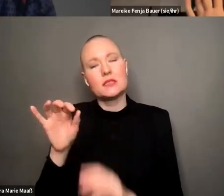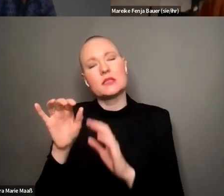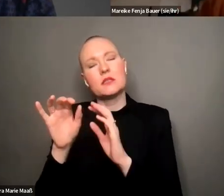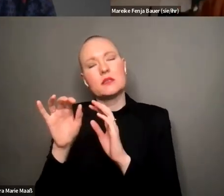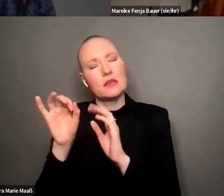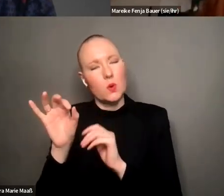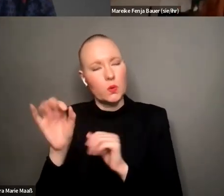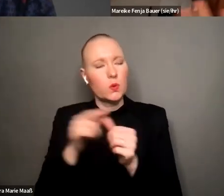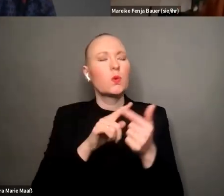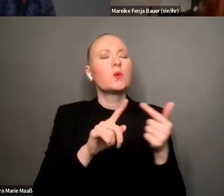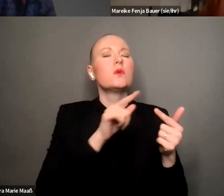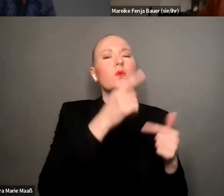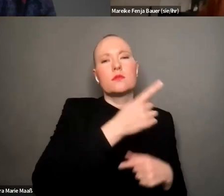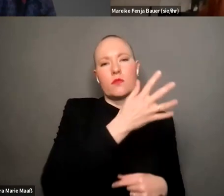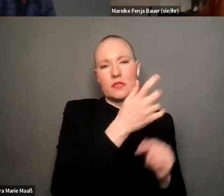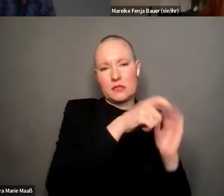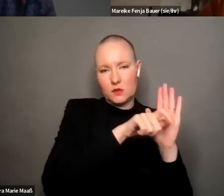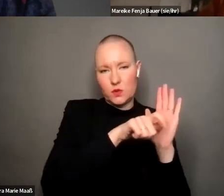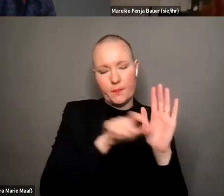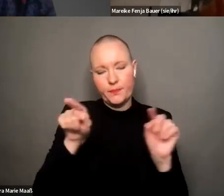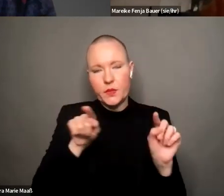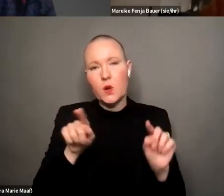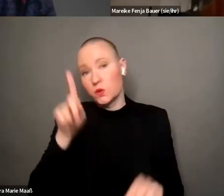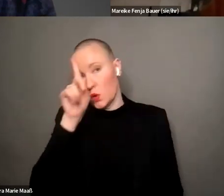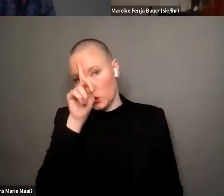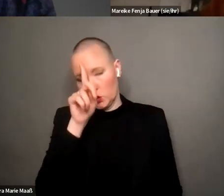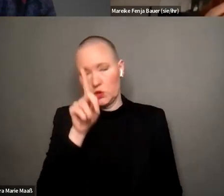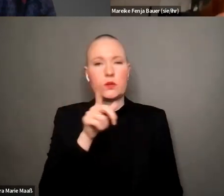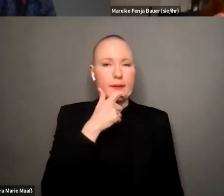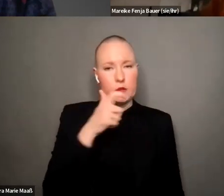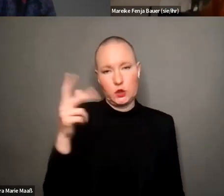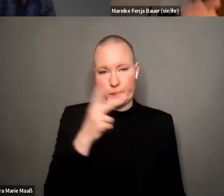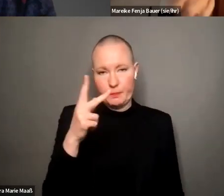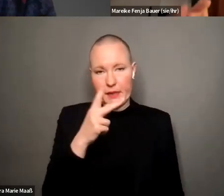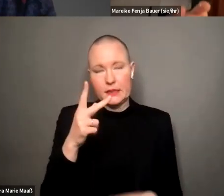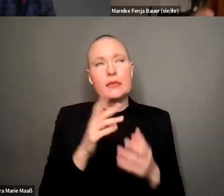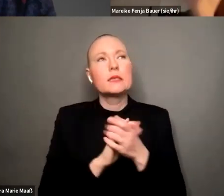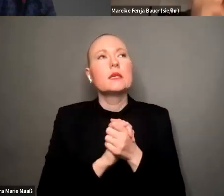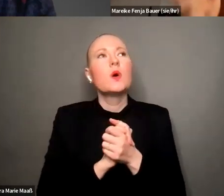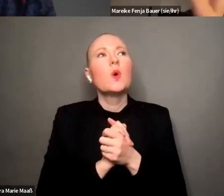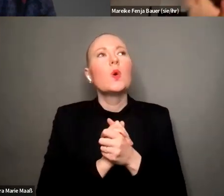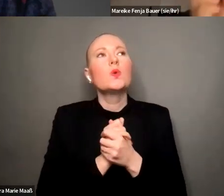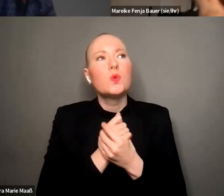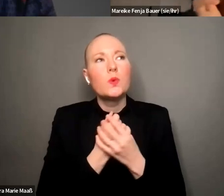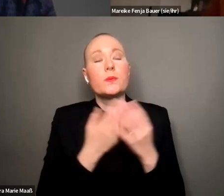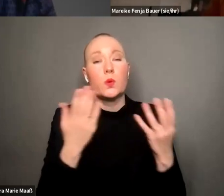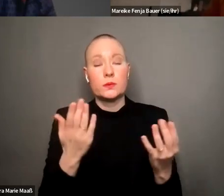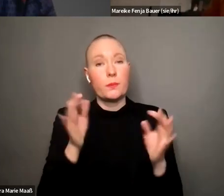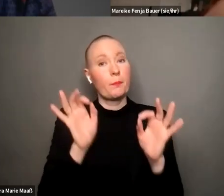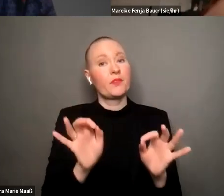instagram sowohl deutsch als auch englisch sprachig und sozusagen um ein account als